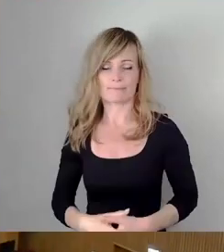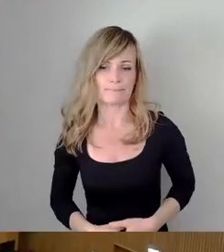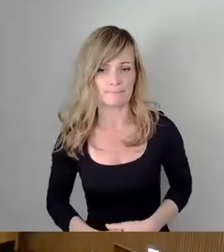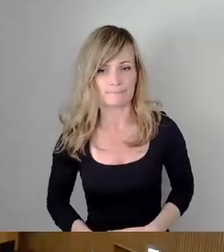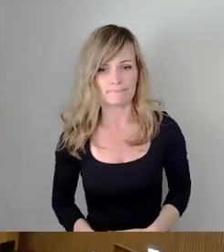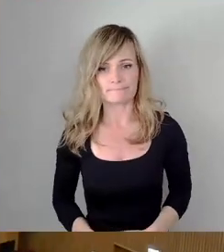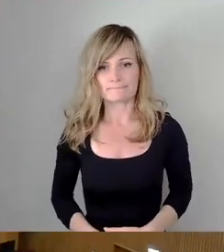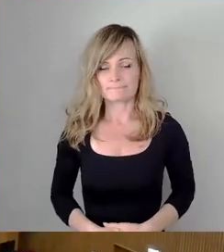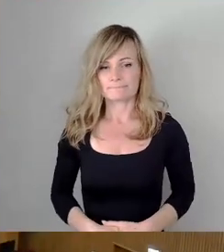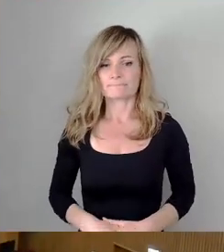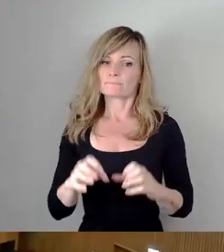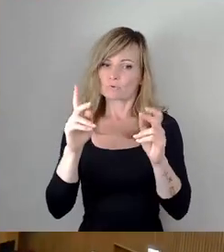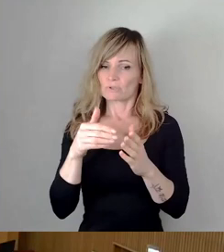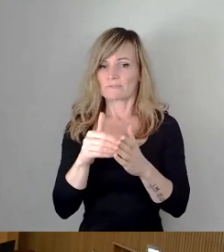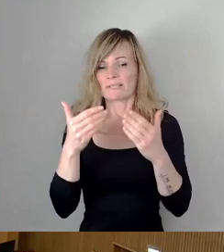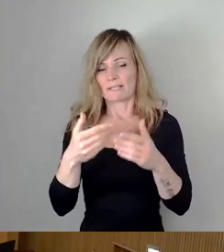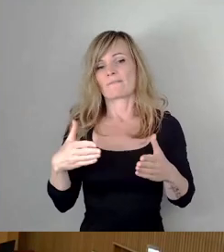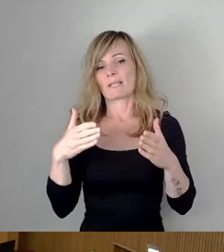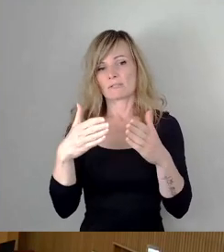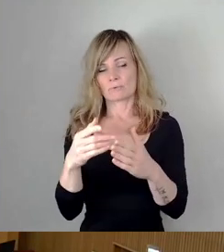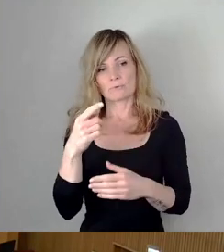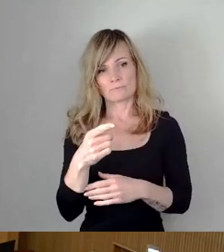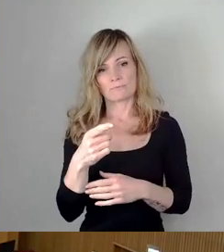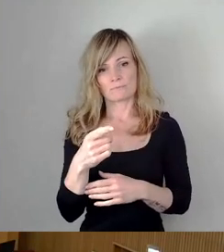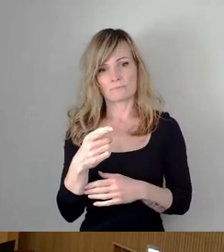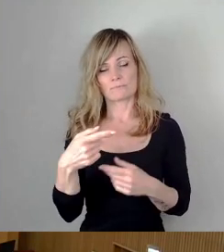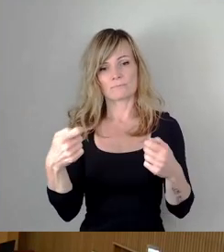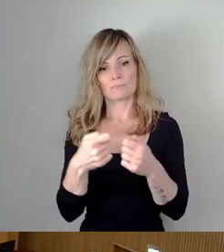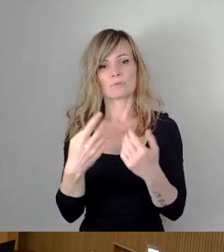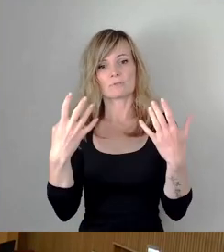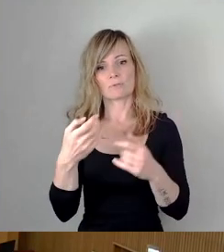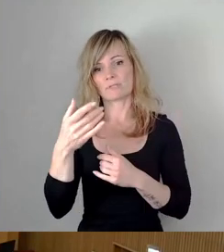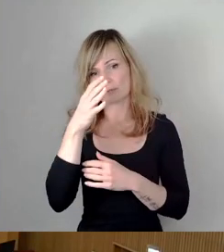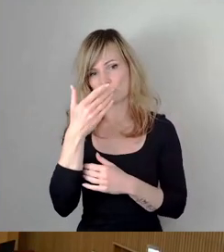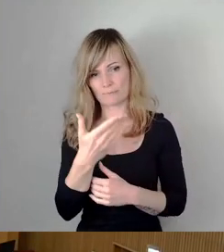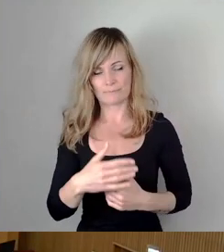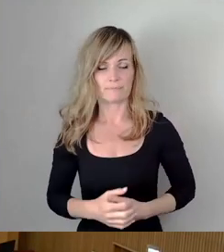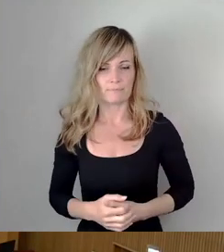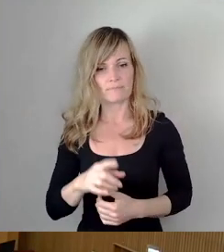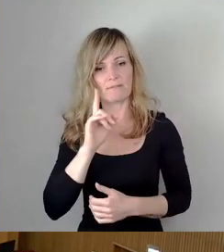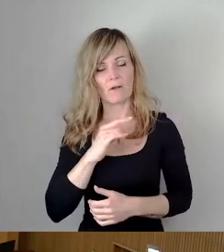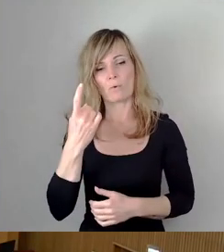Okay, machen wir weiter. Fraktion Bündnis 90 Grüne, Frau Krause bitte.